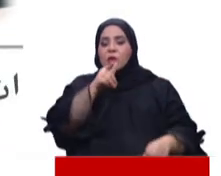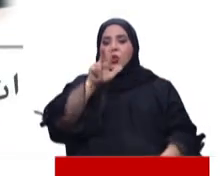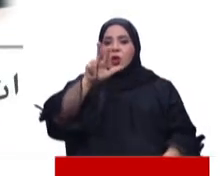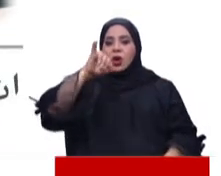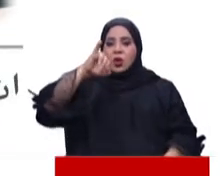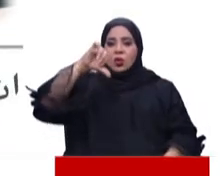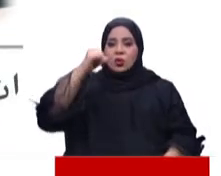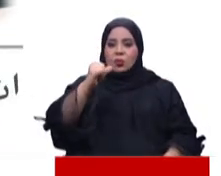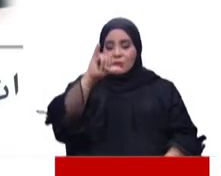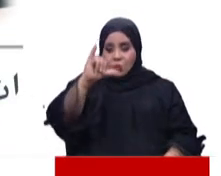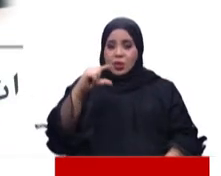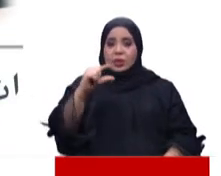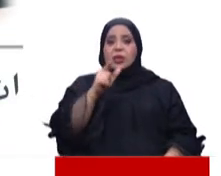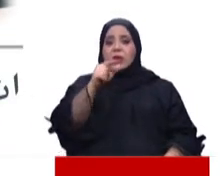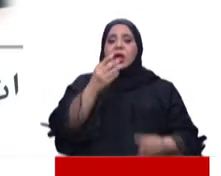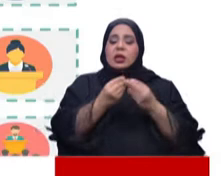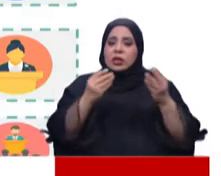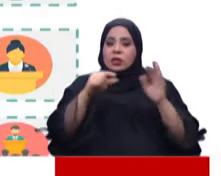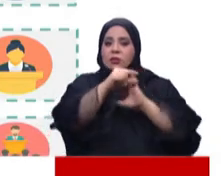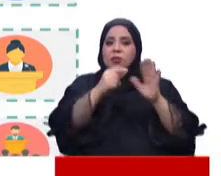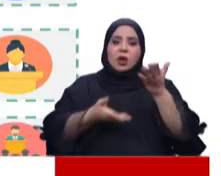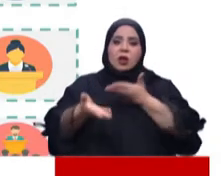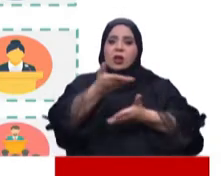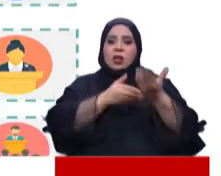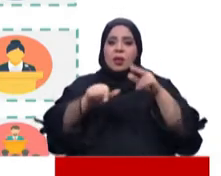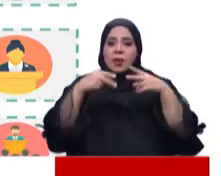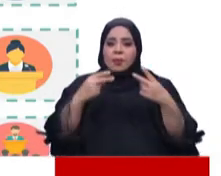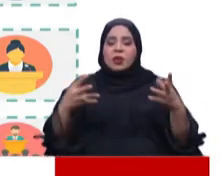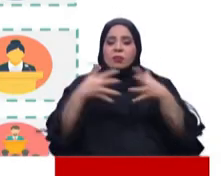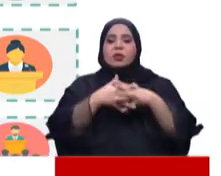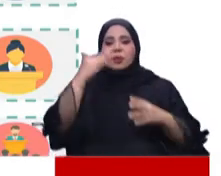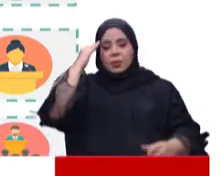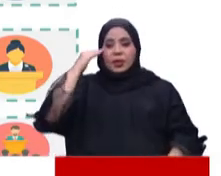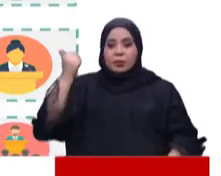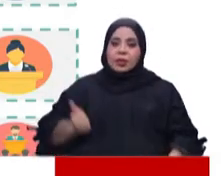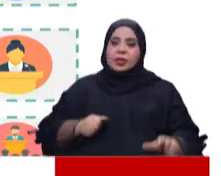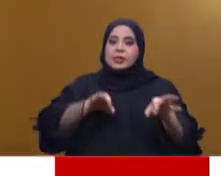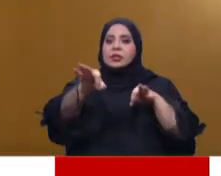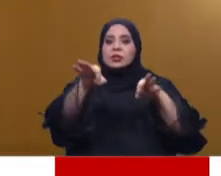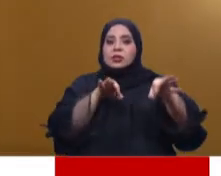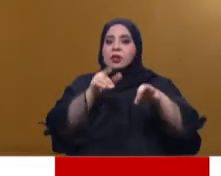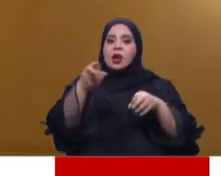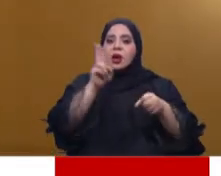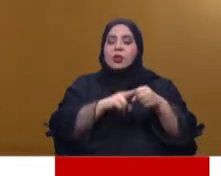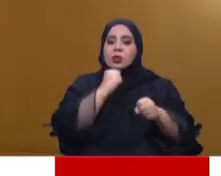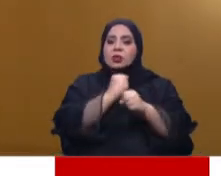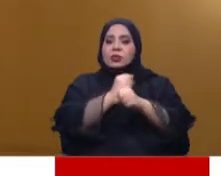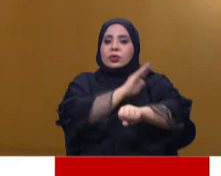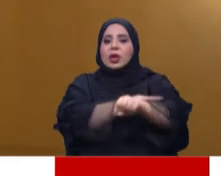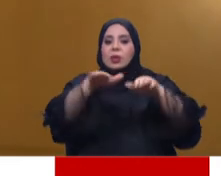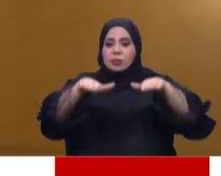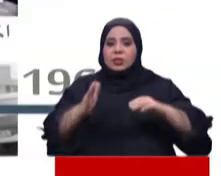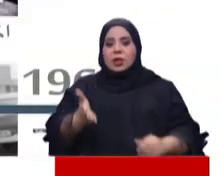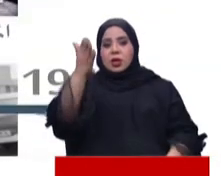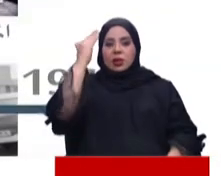المحاور الرئيسية مستعرضا بدايات المشاركة السياسية للمرأة البحرينية وجهود المجلس الأعلى للمرأة في